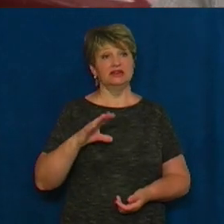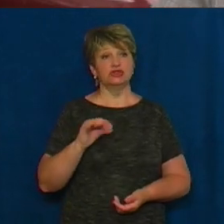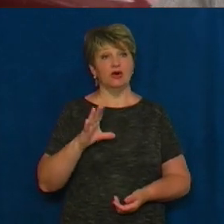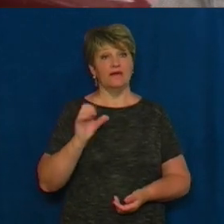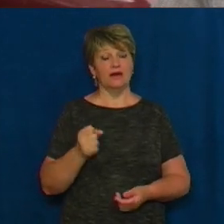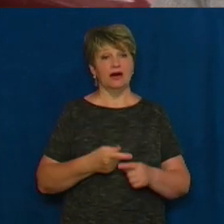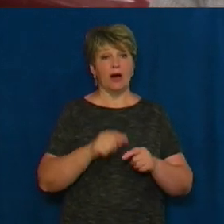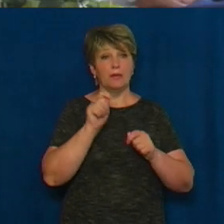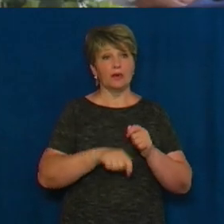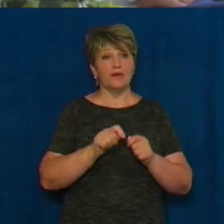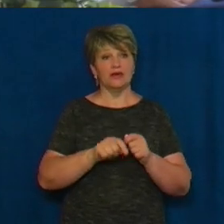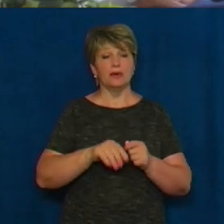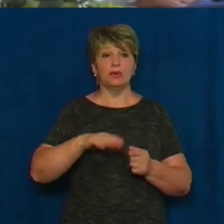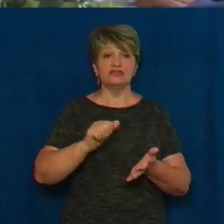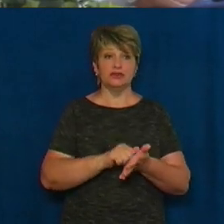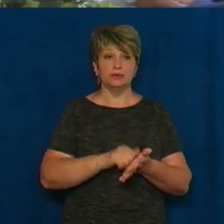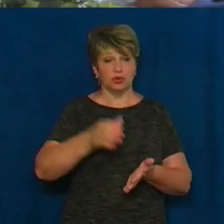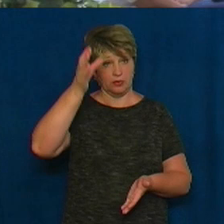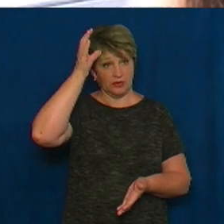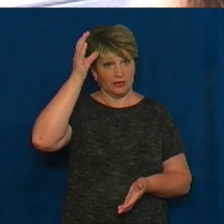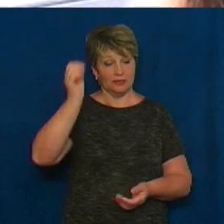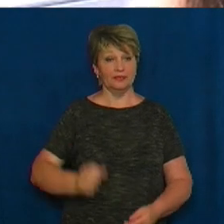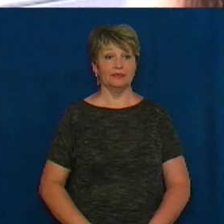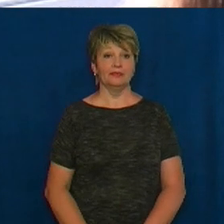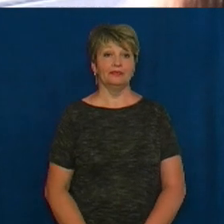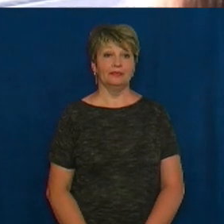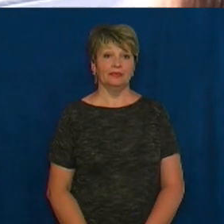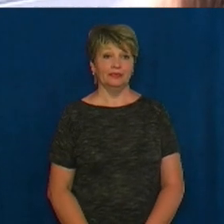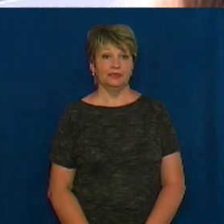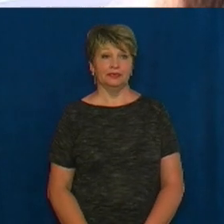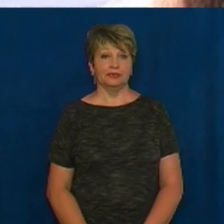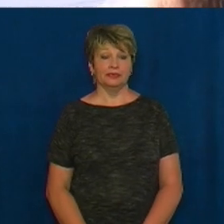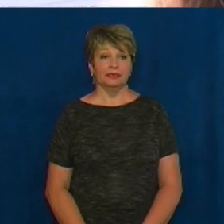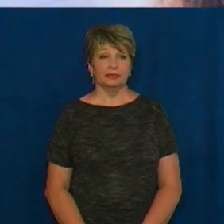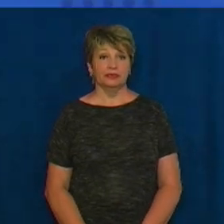обласного інституту після дипломної освіти. Тетяна Недбойло, Максим Живченко – Новини.